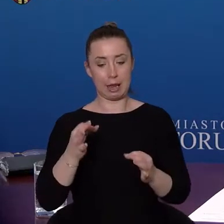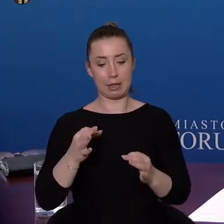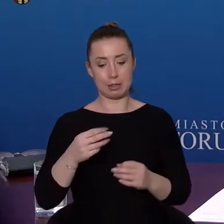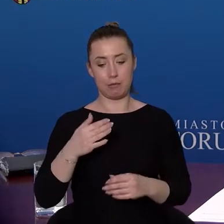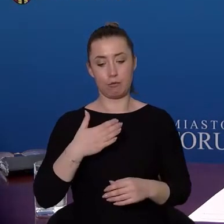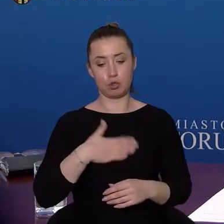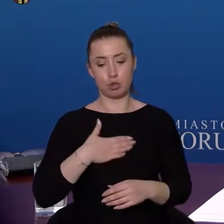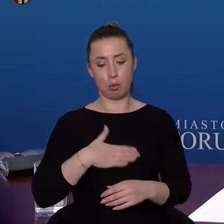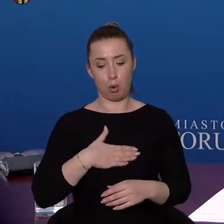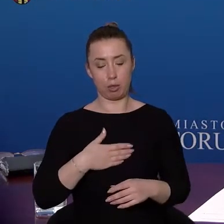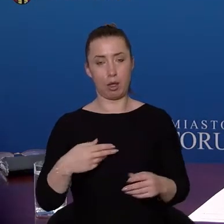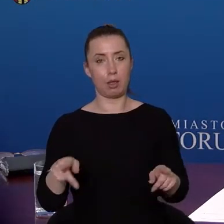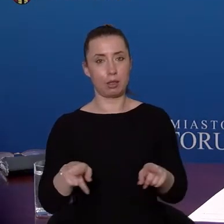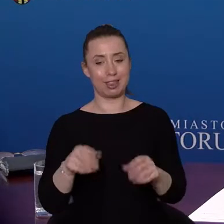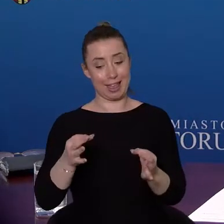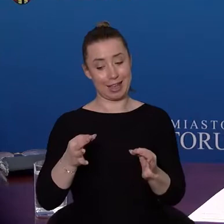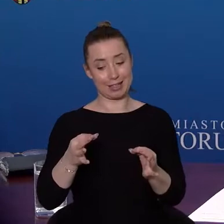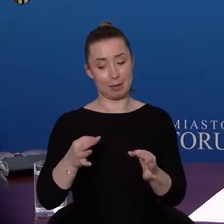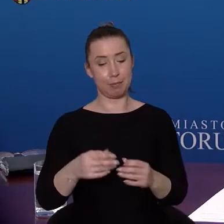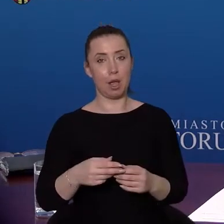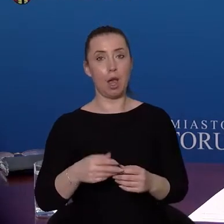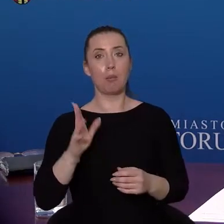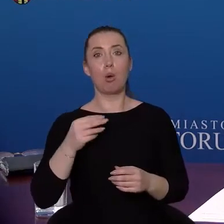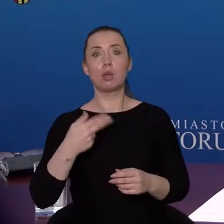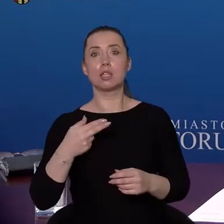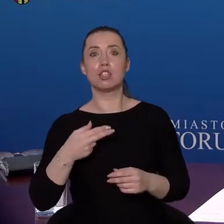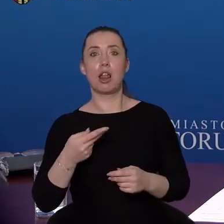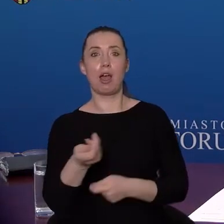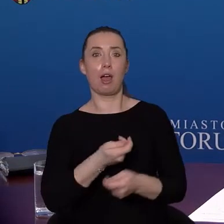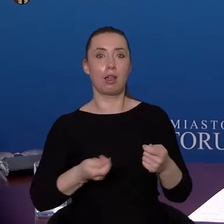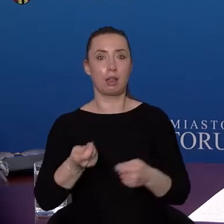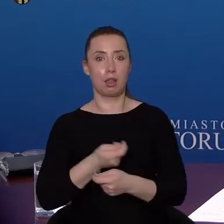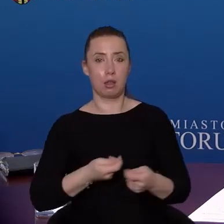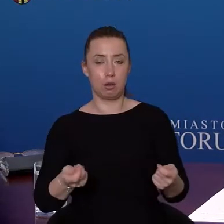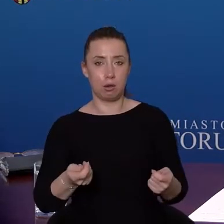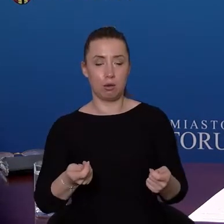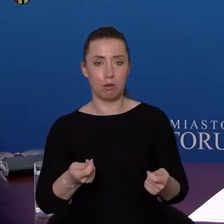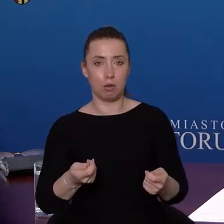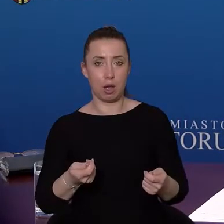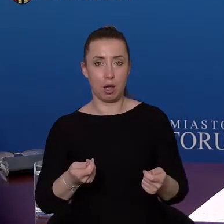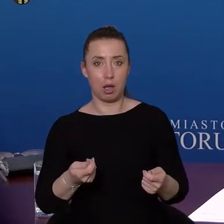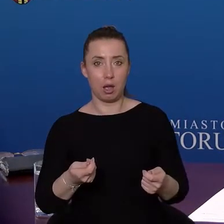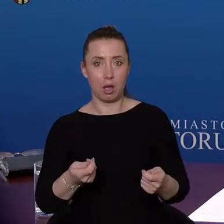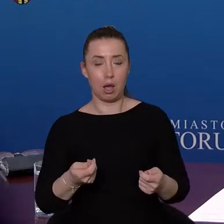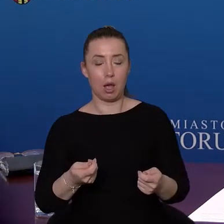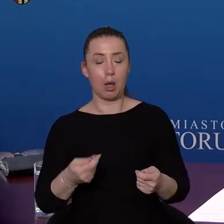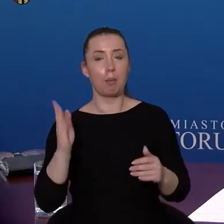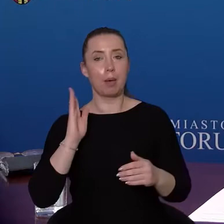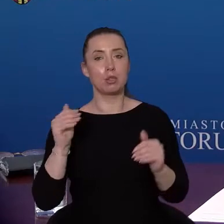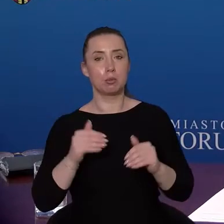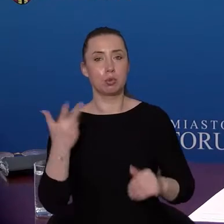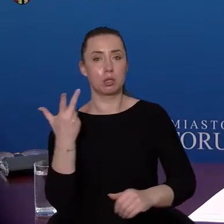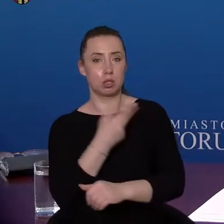i niedzielę, przepraszam, to jest niedziela tak zwana handlowa, w sobotę i niedzielę w centrum handlowym plaza,